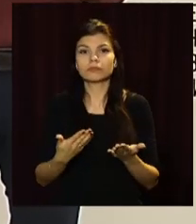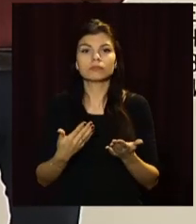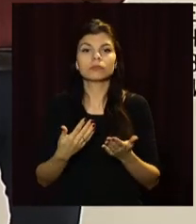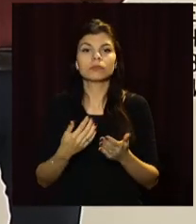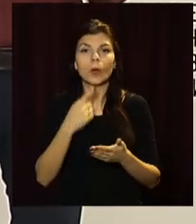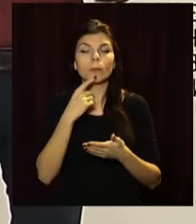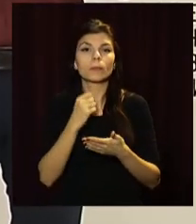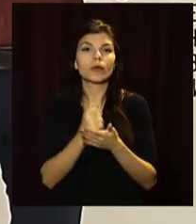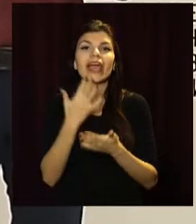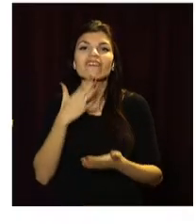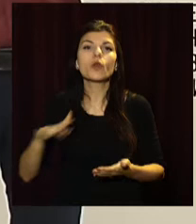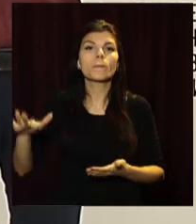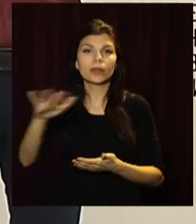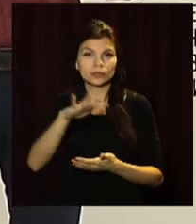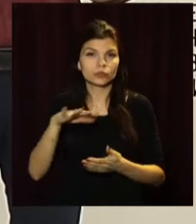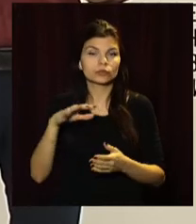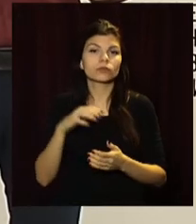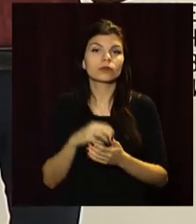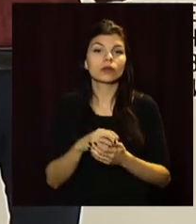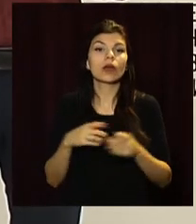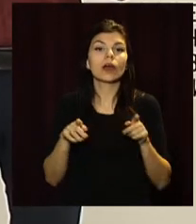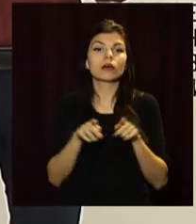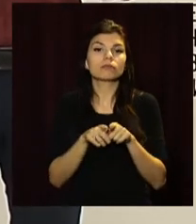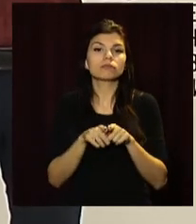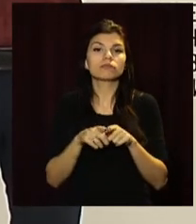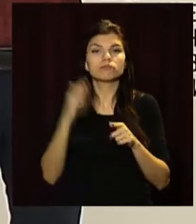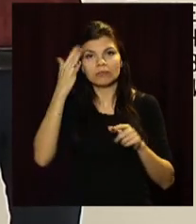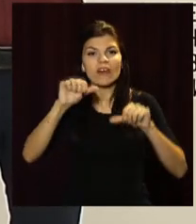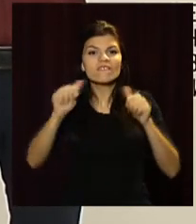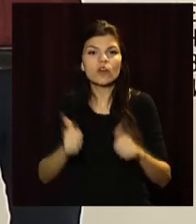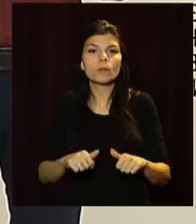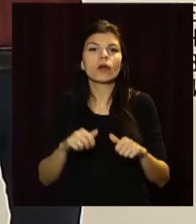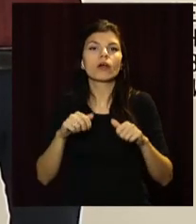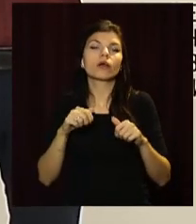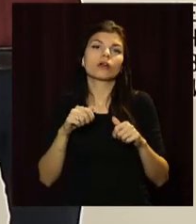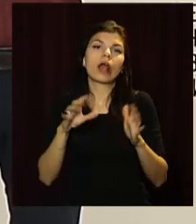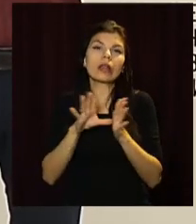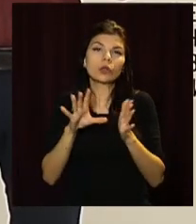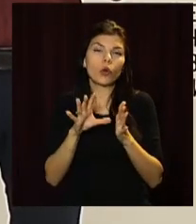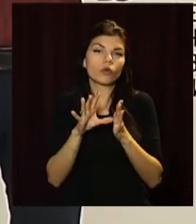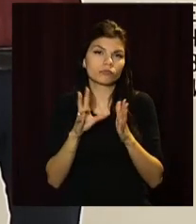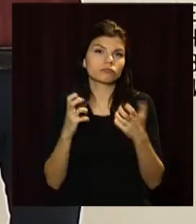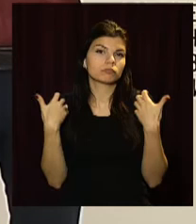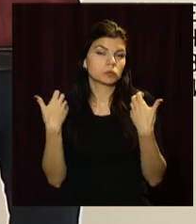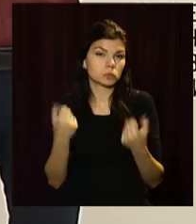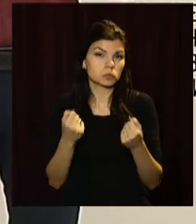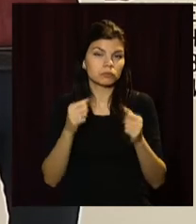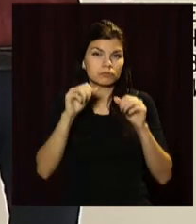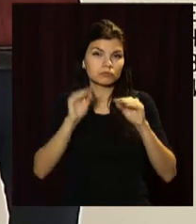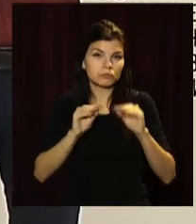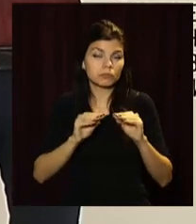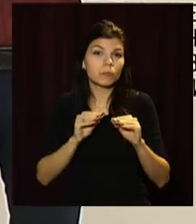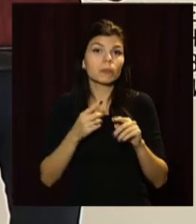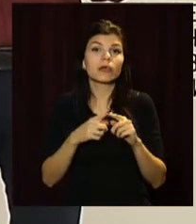в тому числі Європейського Союзу. Мета концепції – це формування умов для розвитку електронної охорони здоров'я, тобто такої